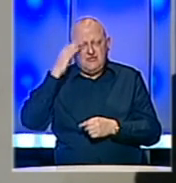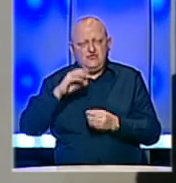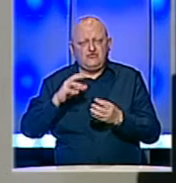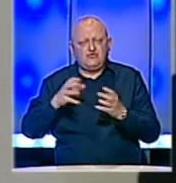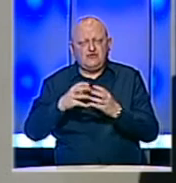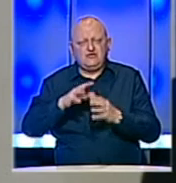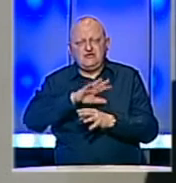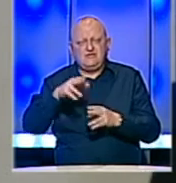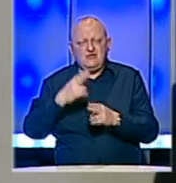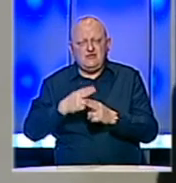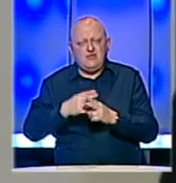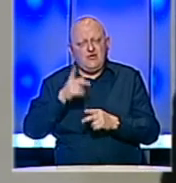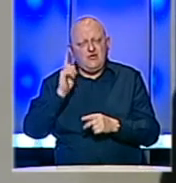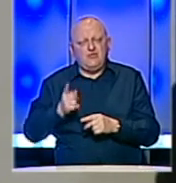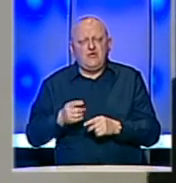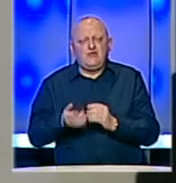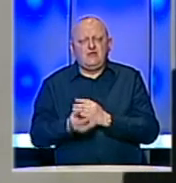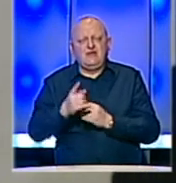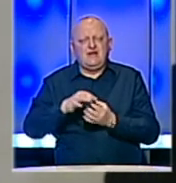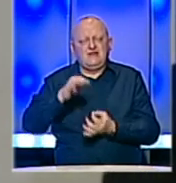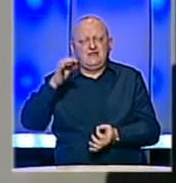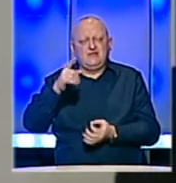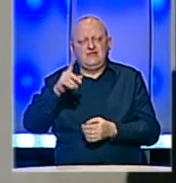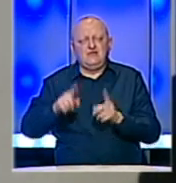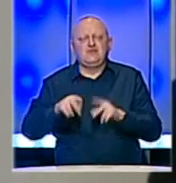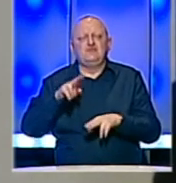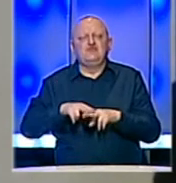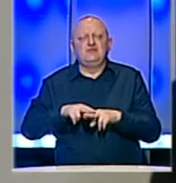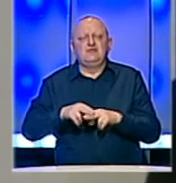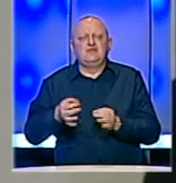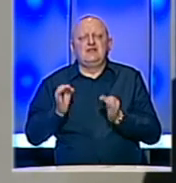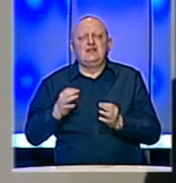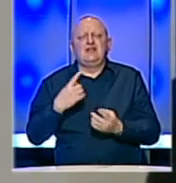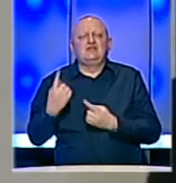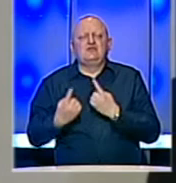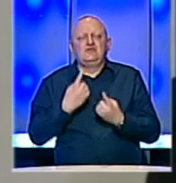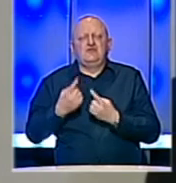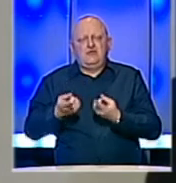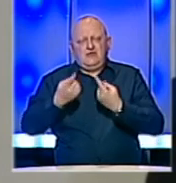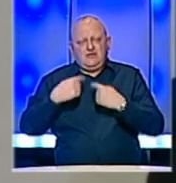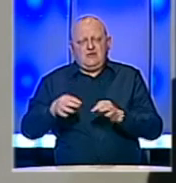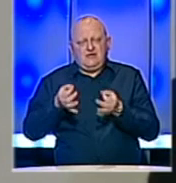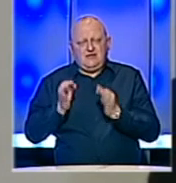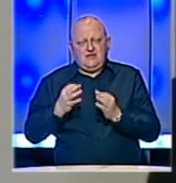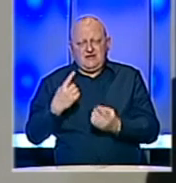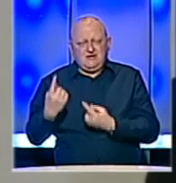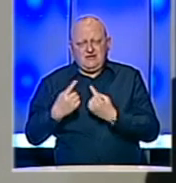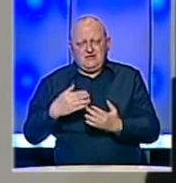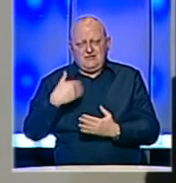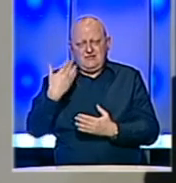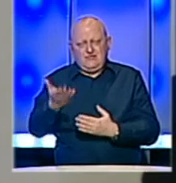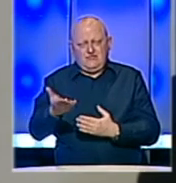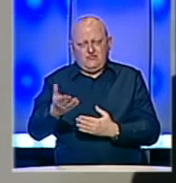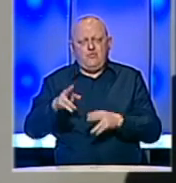da svi budu bolesni, onda ćemo morati pribjegati takvim mjerom. Dakle, evo, između ostalog, varedna situacija, a posebno varedno stanje, vam daje